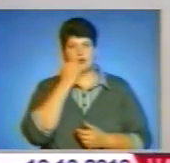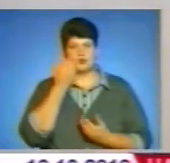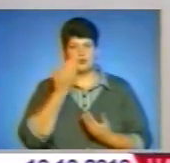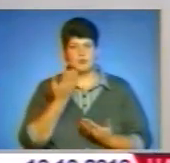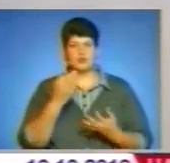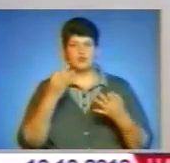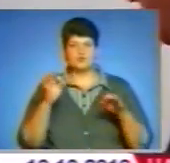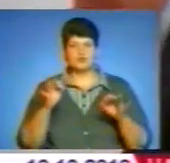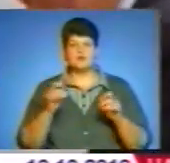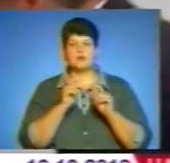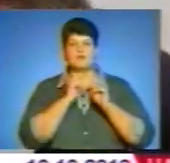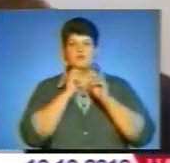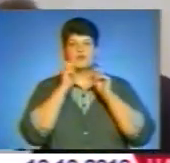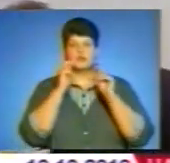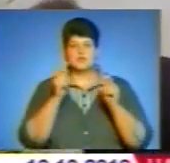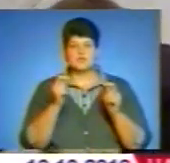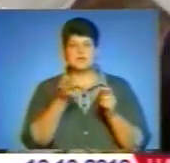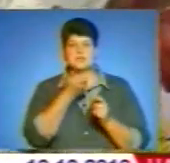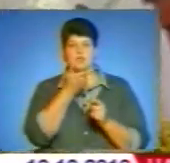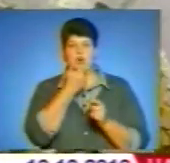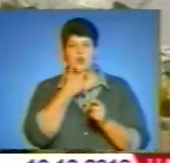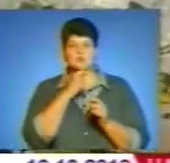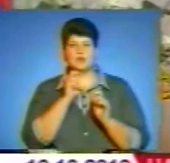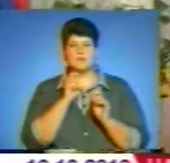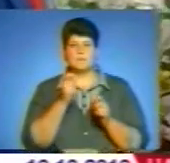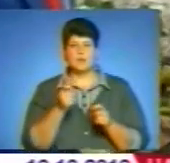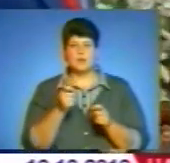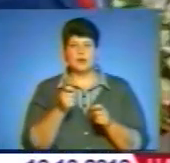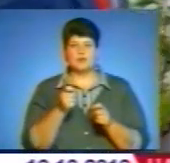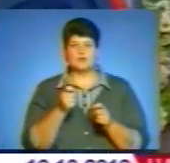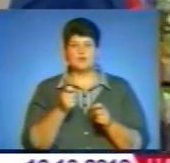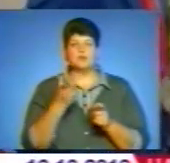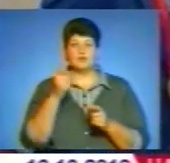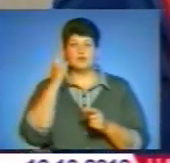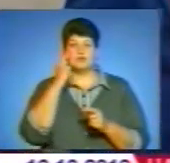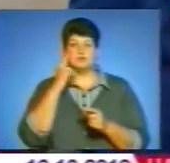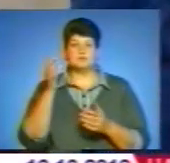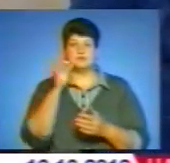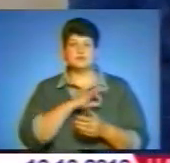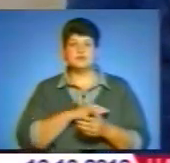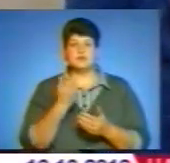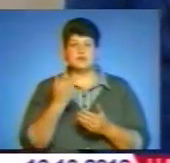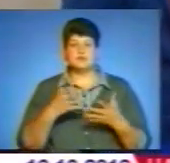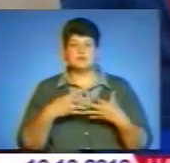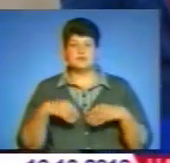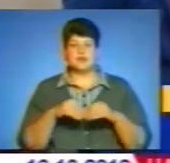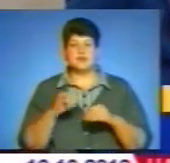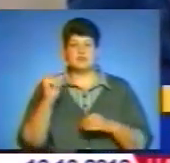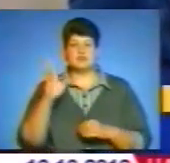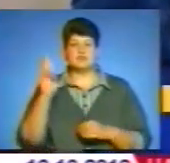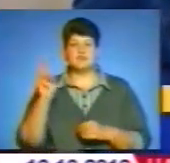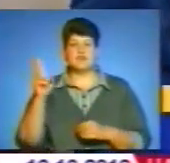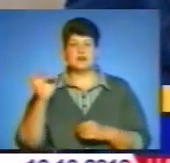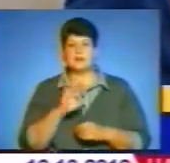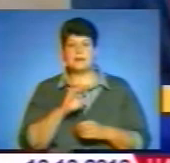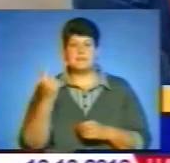Благодаря такими, як ти знаєш про Україну. Дякую тобі і довгою вручити такий окромний подарок.